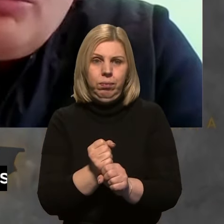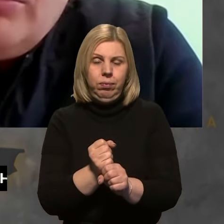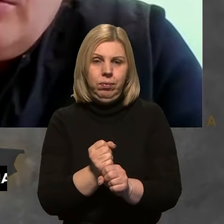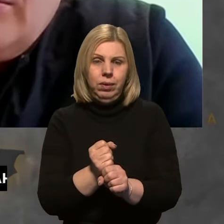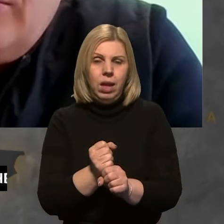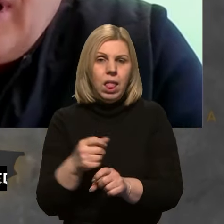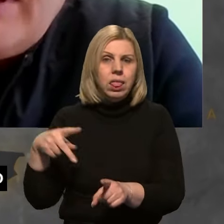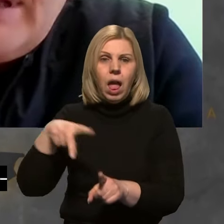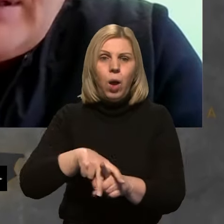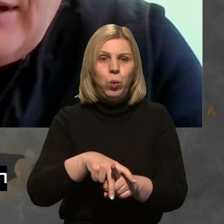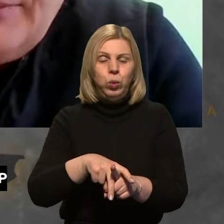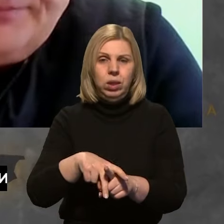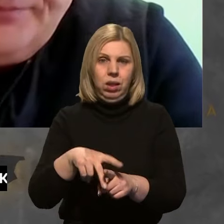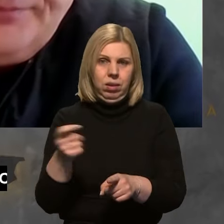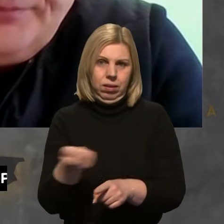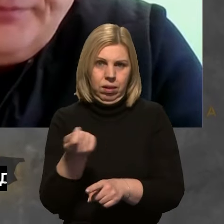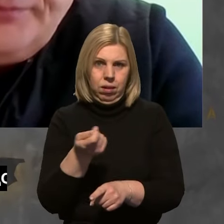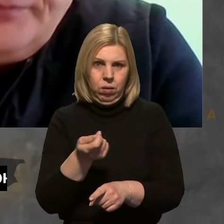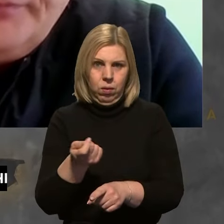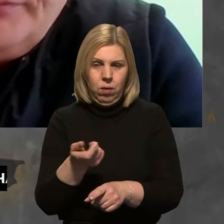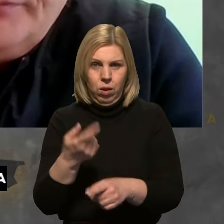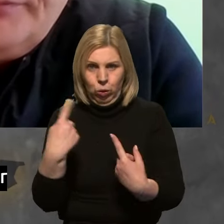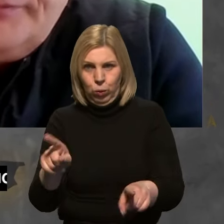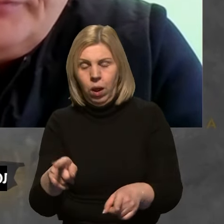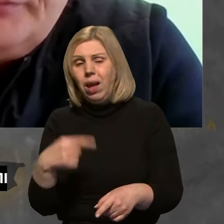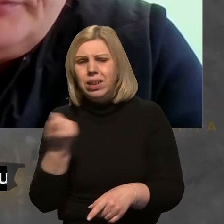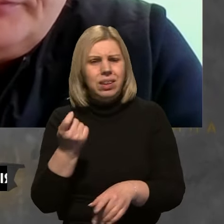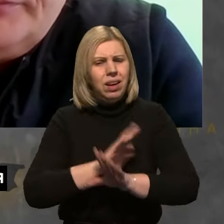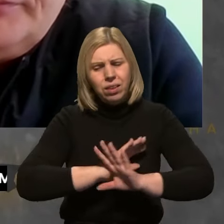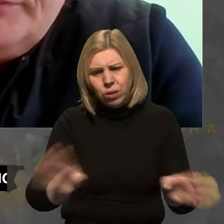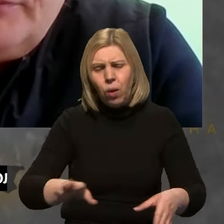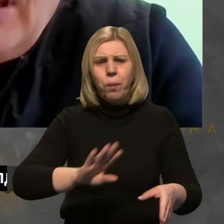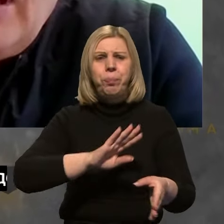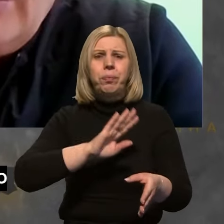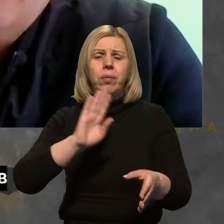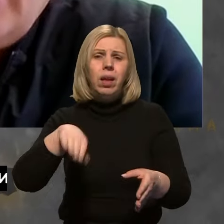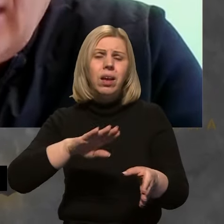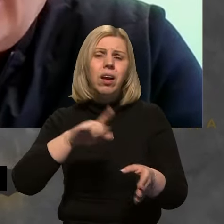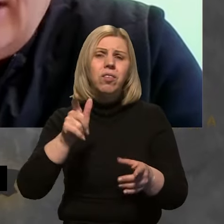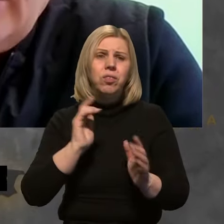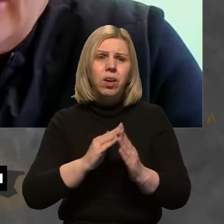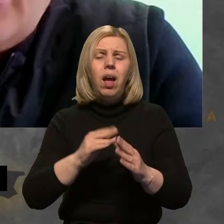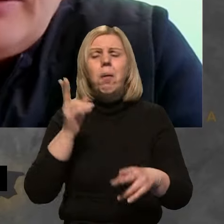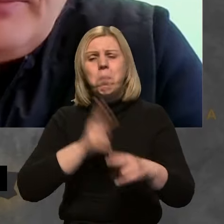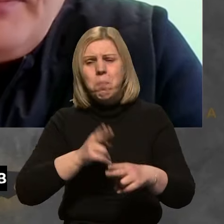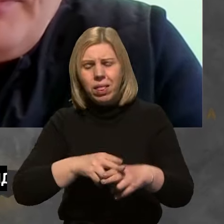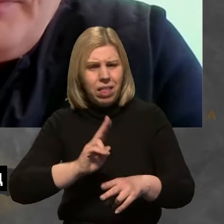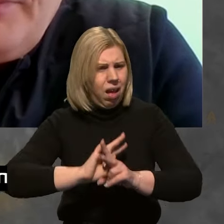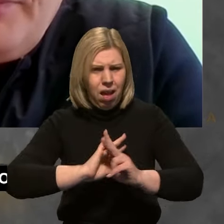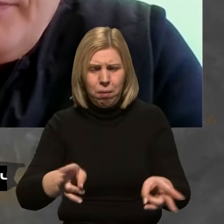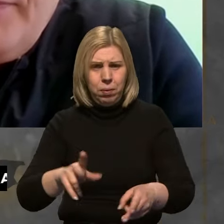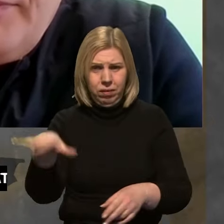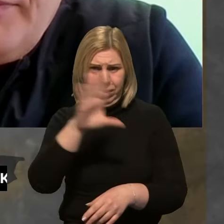напругу перевезень зерна. Ну, але не тільки про зерно йдеться, зараз, якщо фермери блокують, вони блокують всі